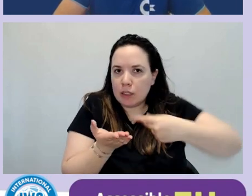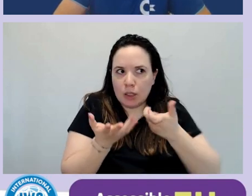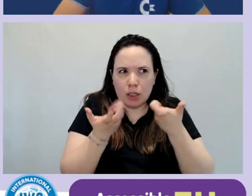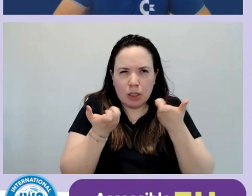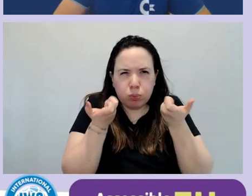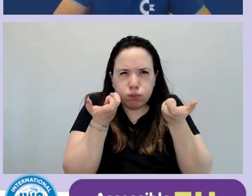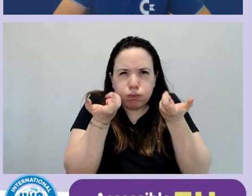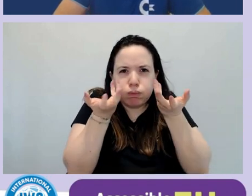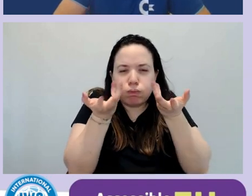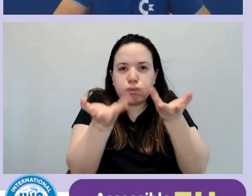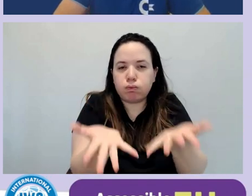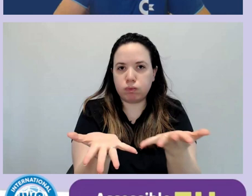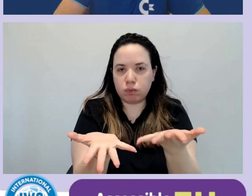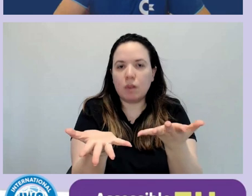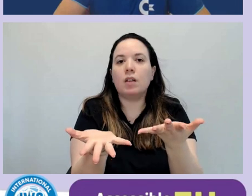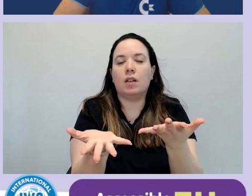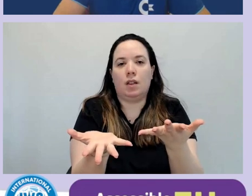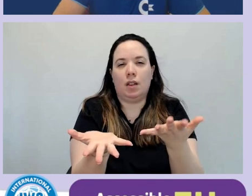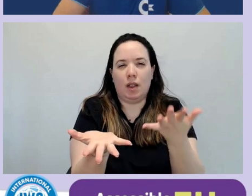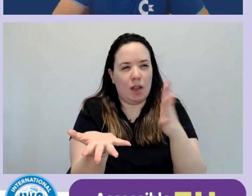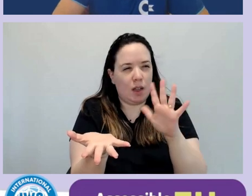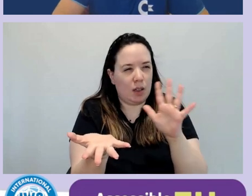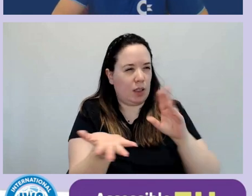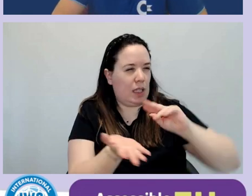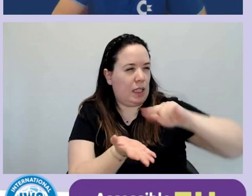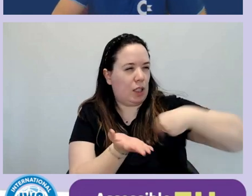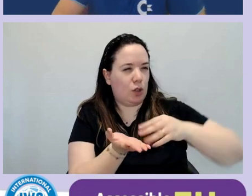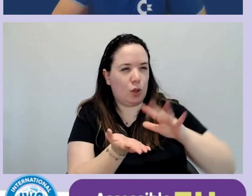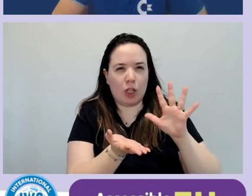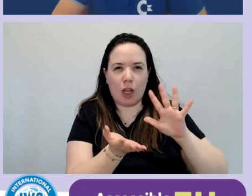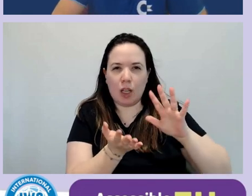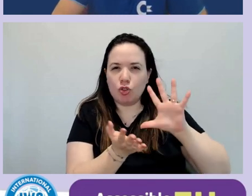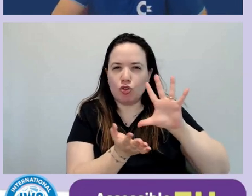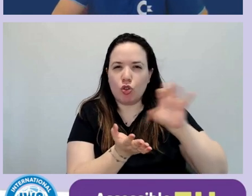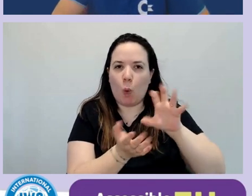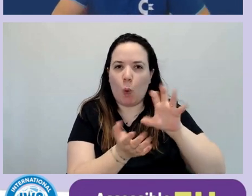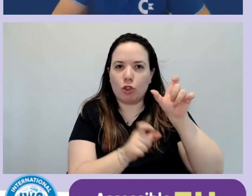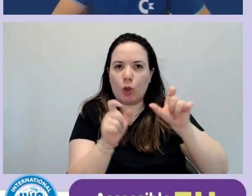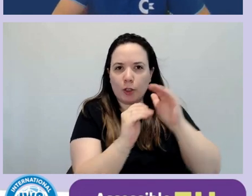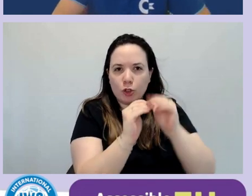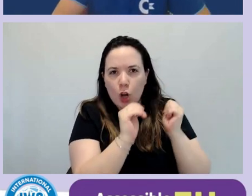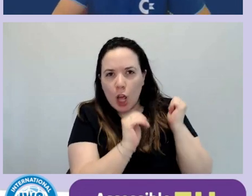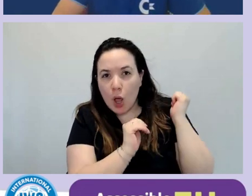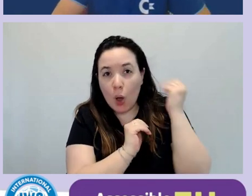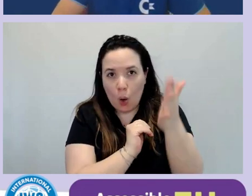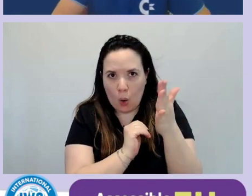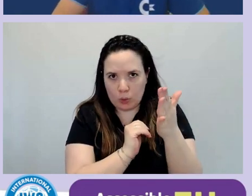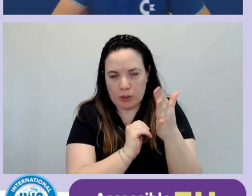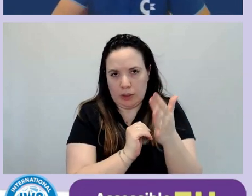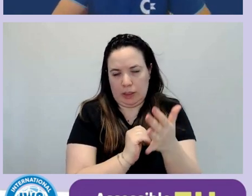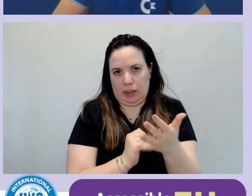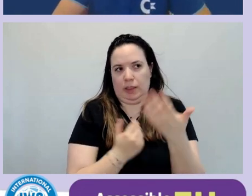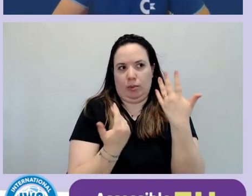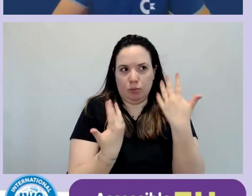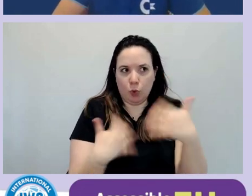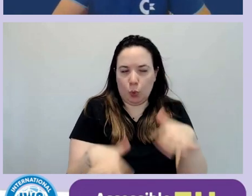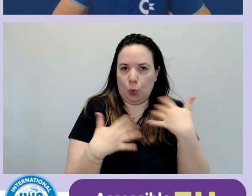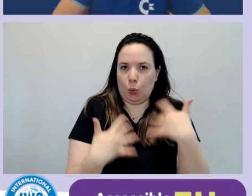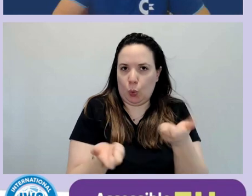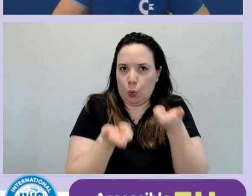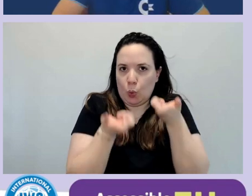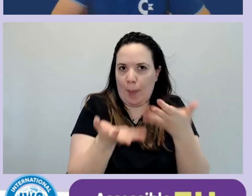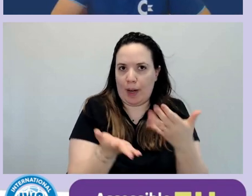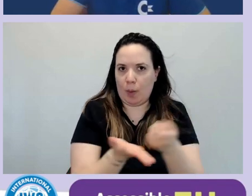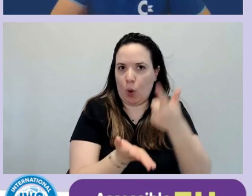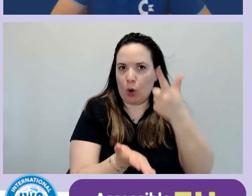ci sono registrate a questo evento oltre 500 persone, quindi parliamo di numeri importanti, anche perché